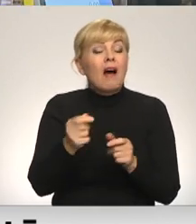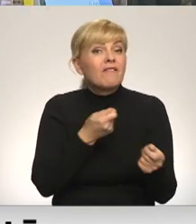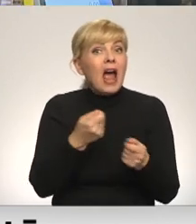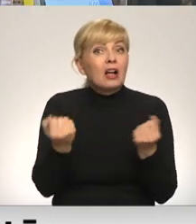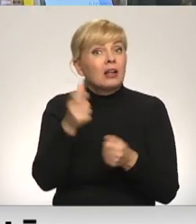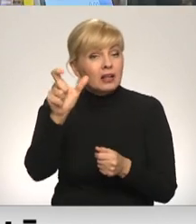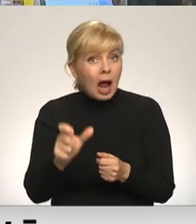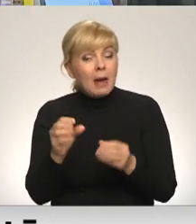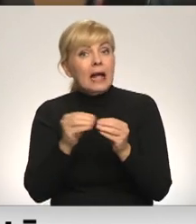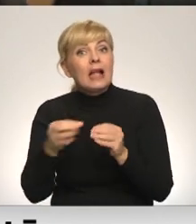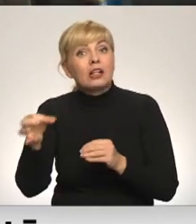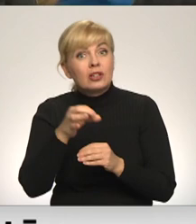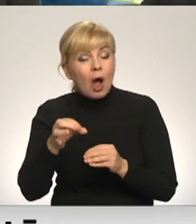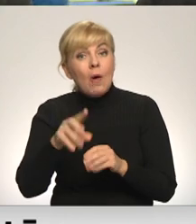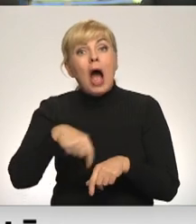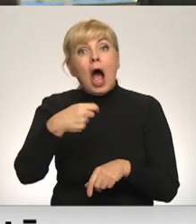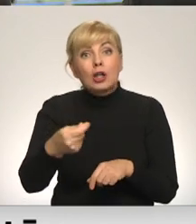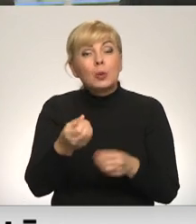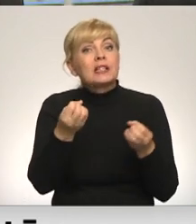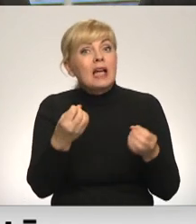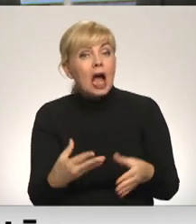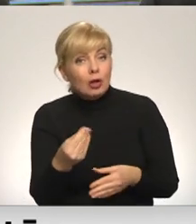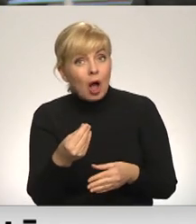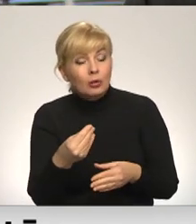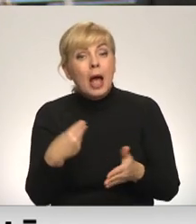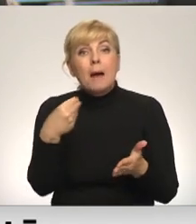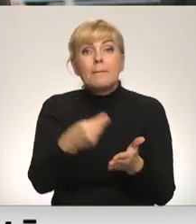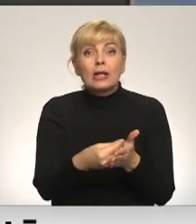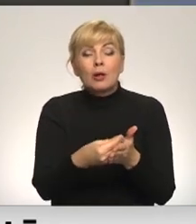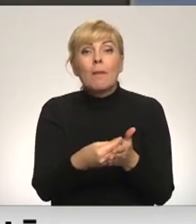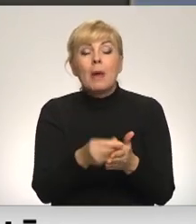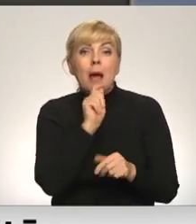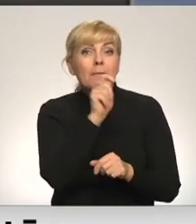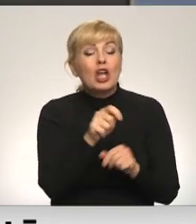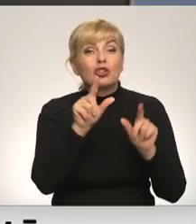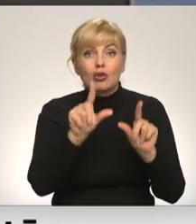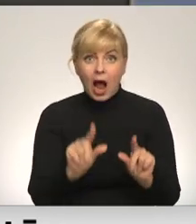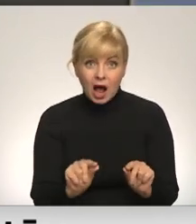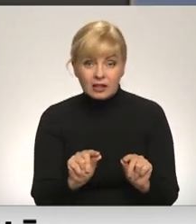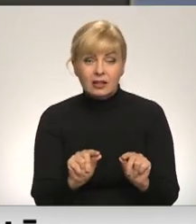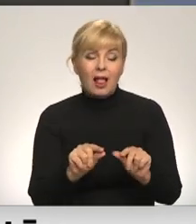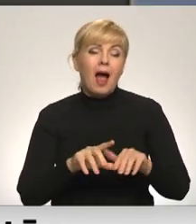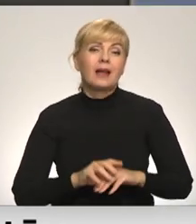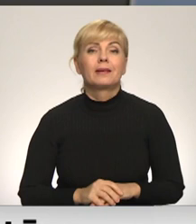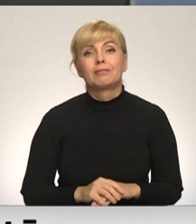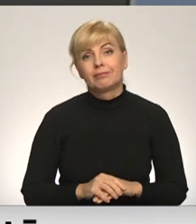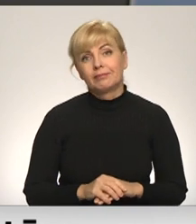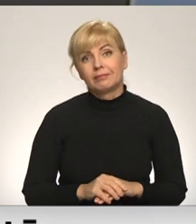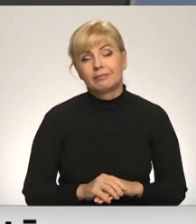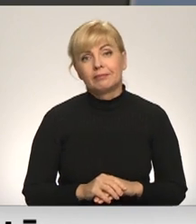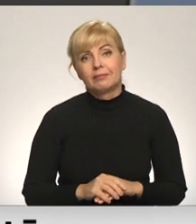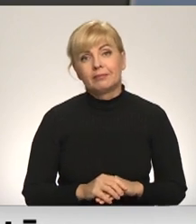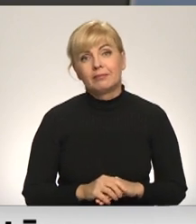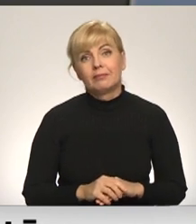šie 10 centi tiks vainu atdot skaidrā naudā vai arī pirkumam tiks piešķirta atlaida. Patrīcī Lielnora, Māris Jurgensons, Olo